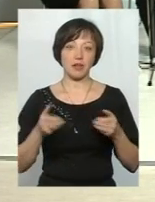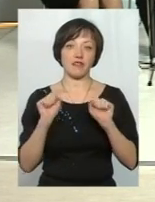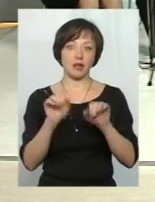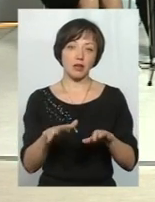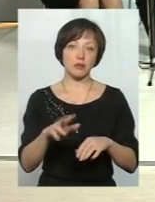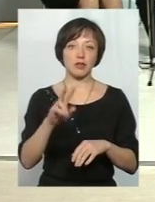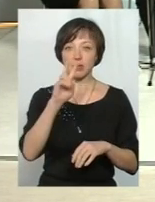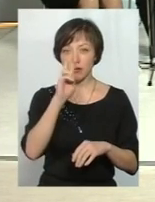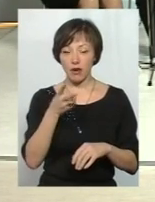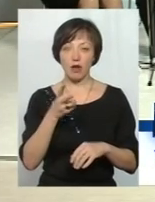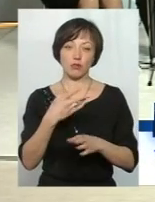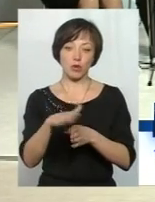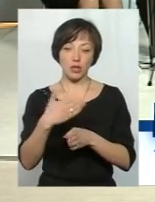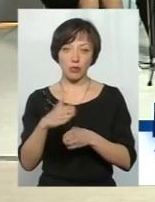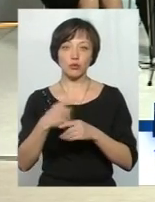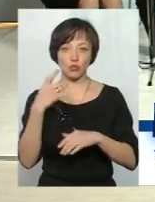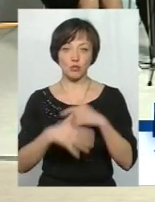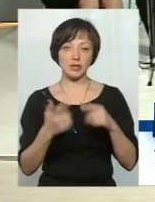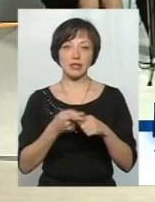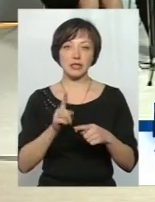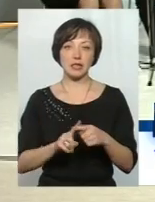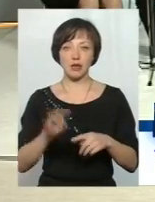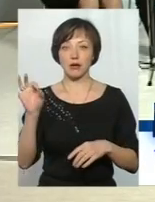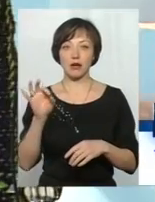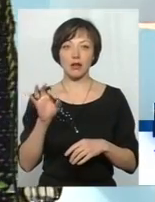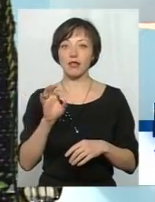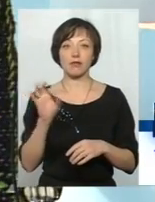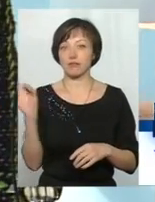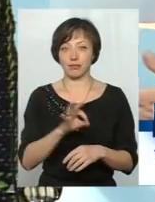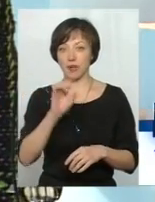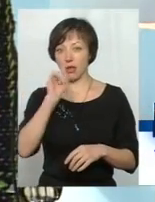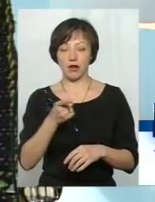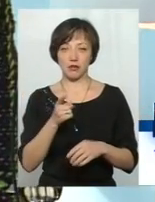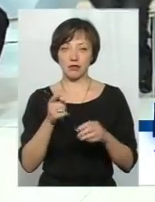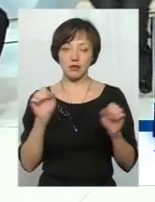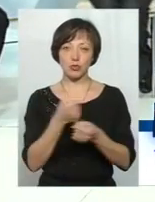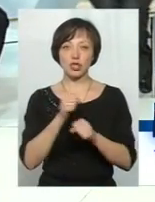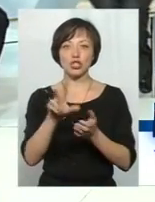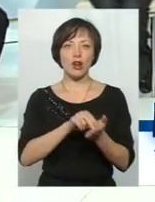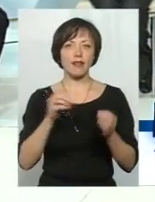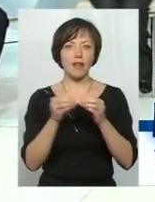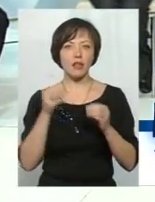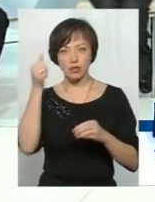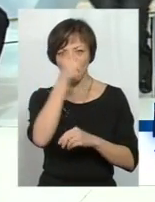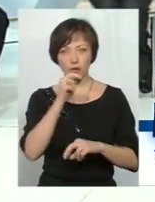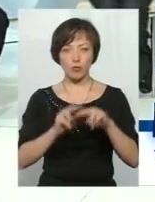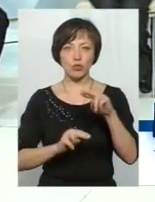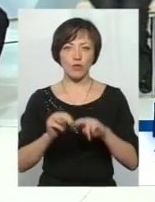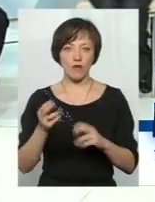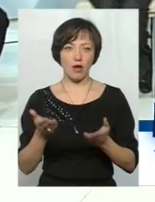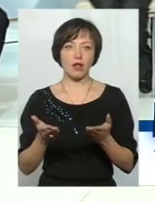чи в 2 роки, чи поетапно. Зрозуміло, що це питання не року. Ви знаєте, от Черкаси, там вони щось 10 років будували